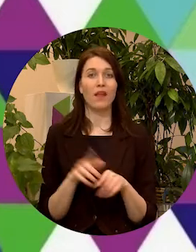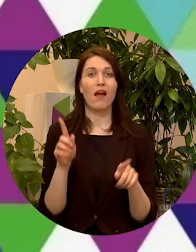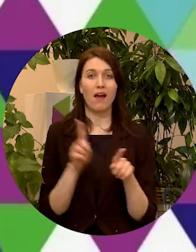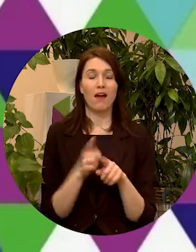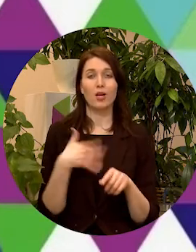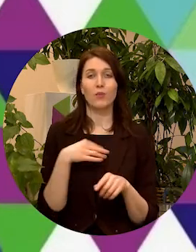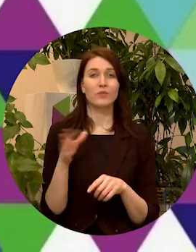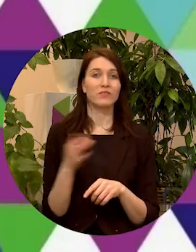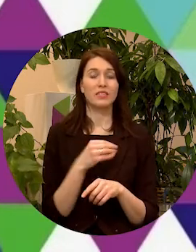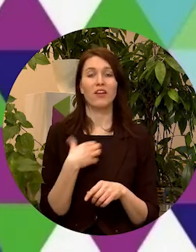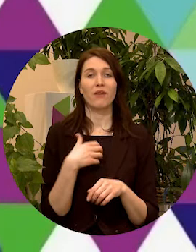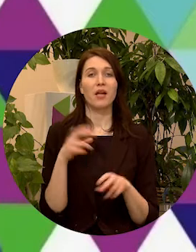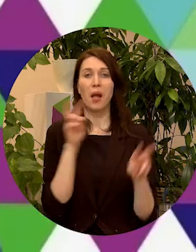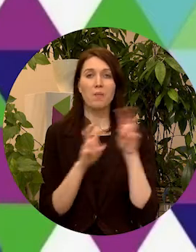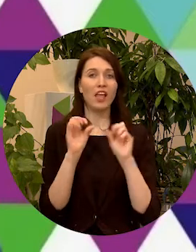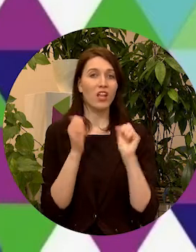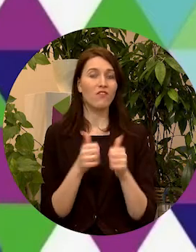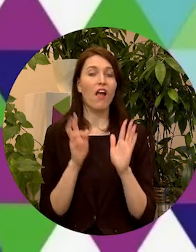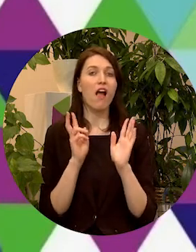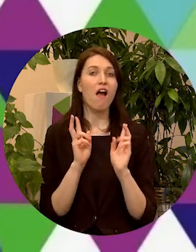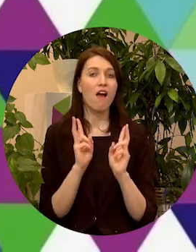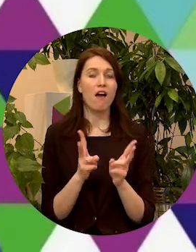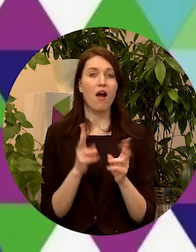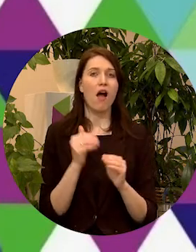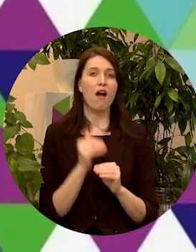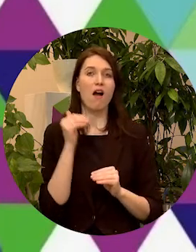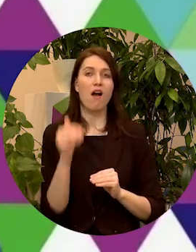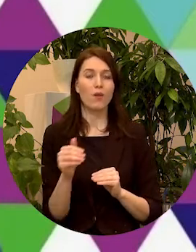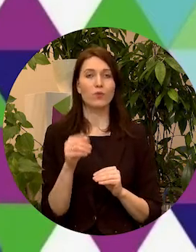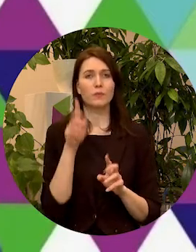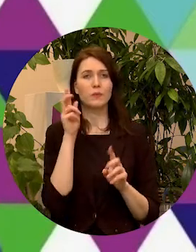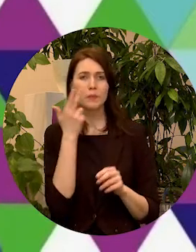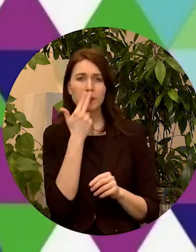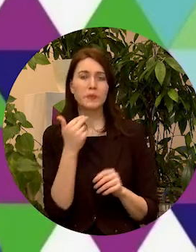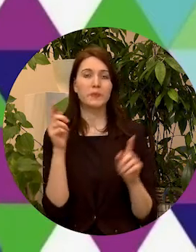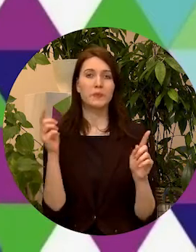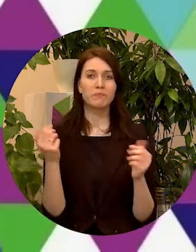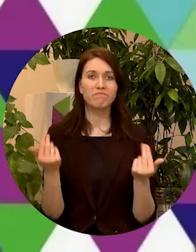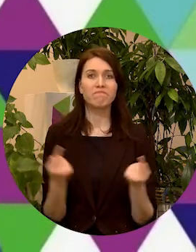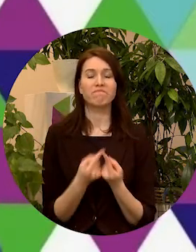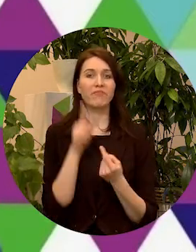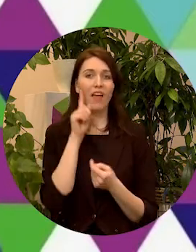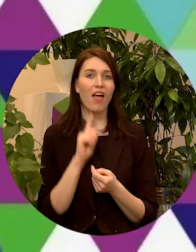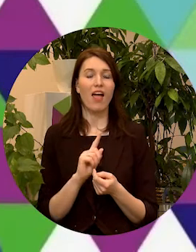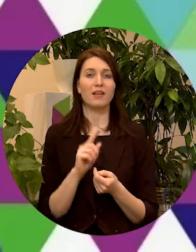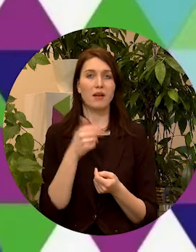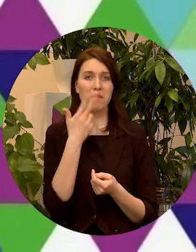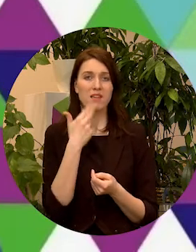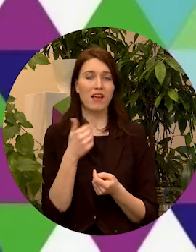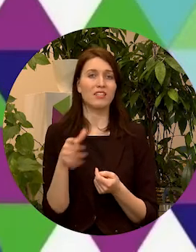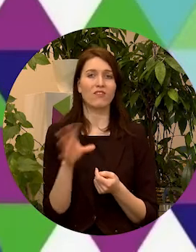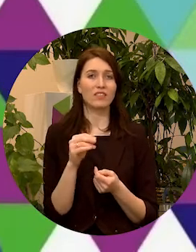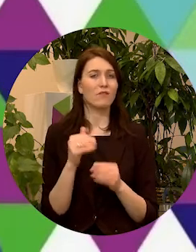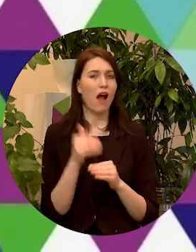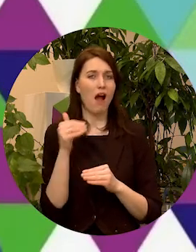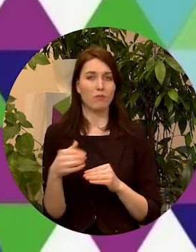visiem ir jāmeklē veidi, kā iet ārpus ierastā un ērtā, vienmēr aktīvo uz visu gatavo jauniešu loka,